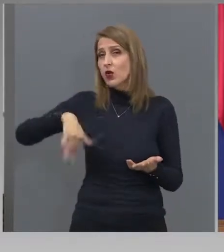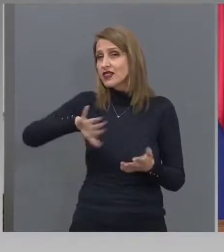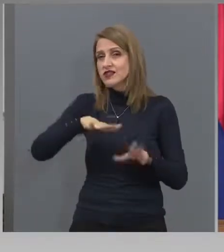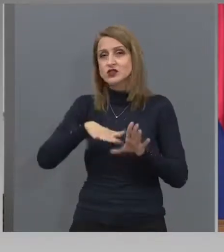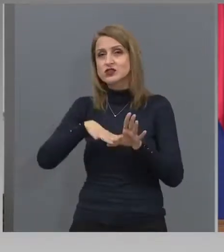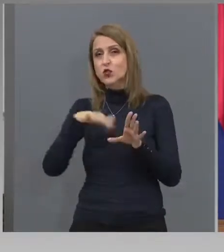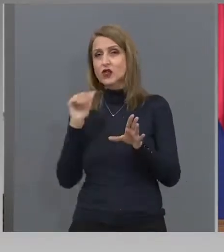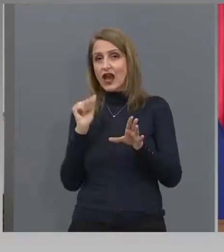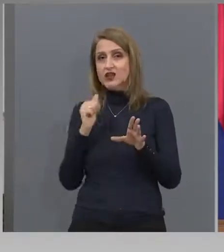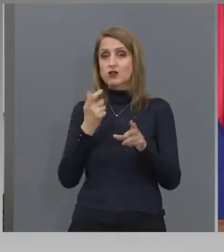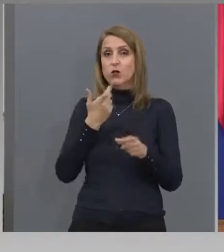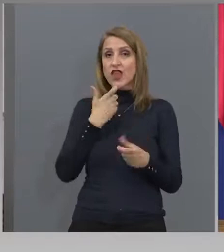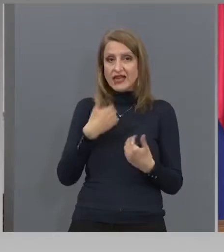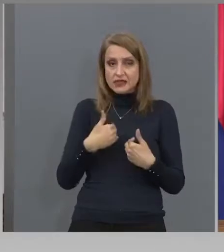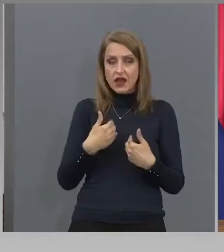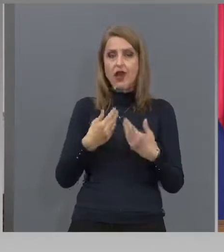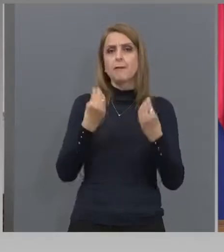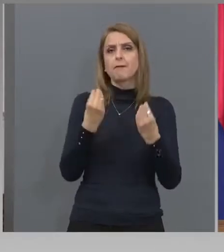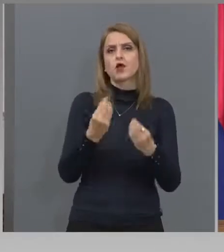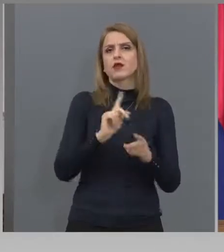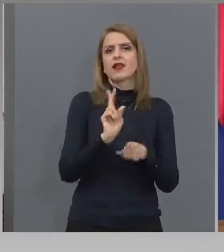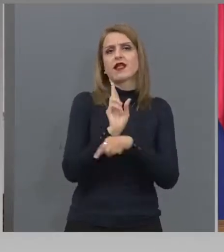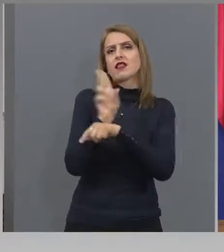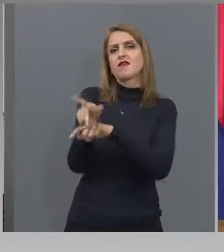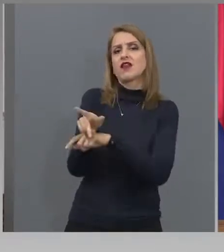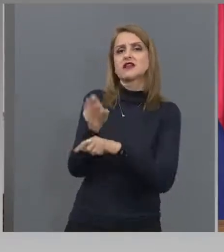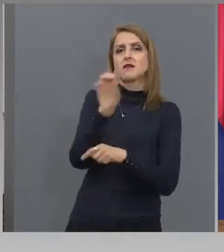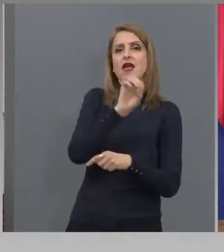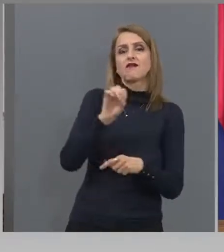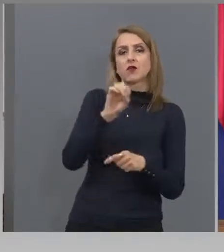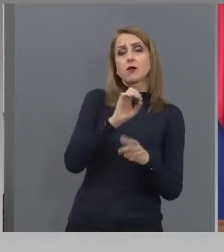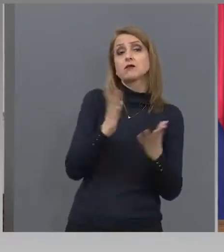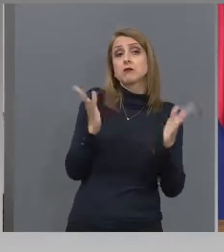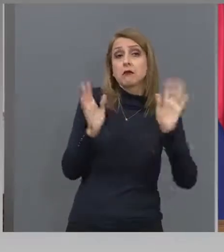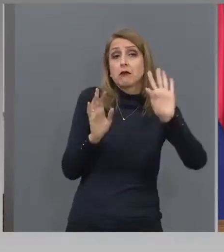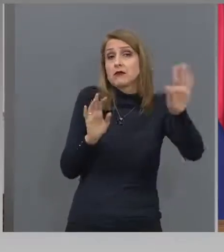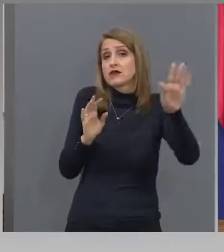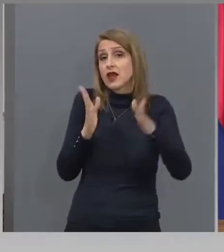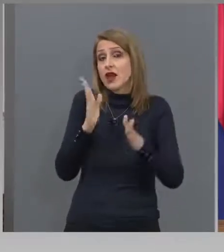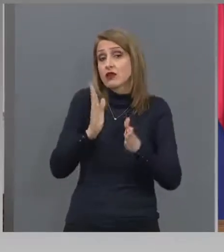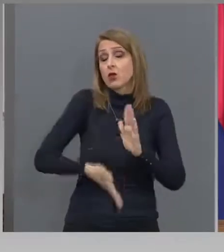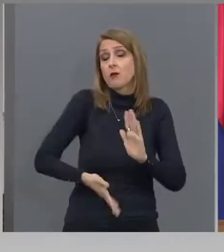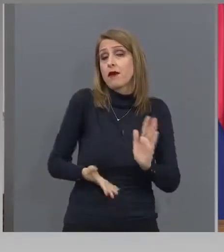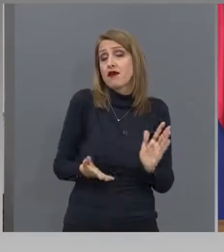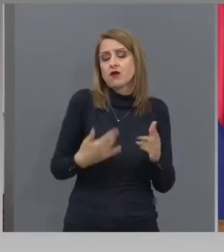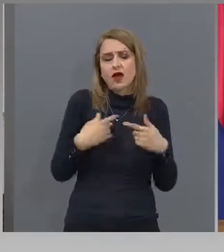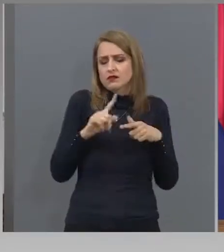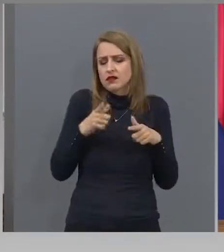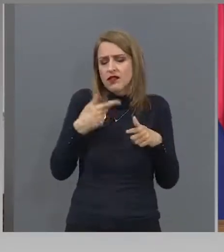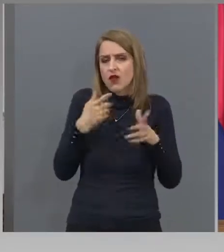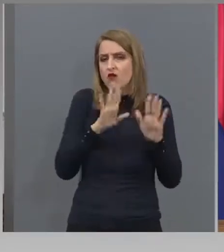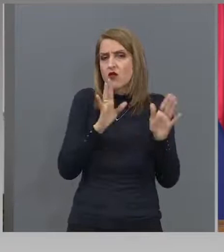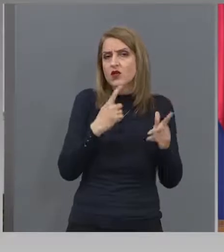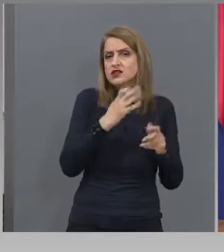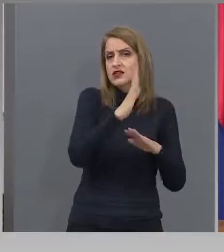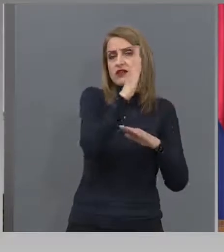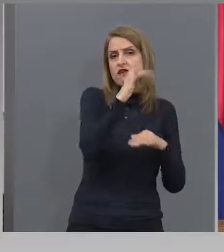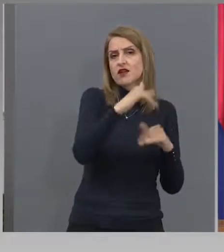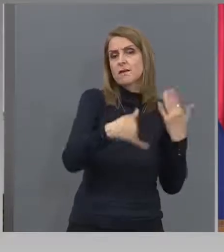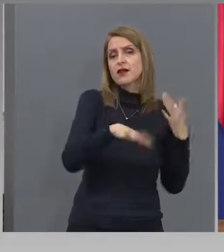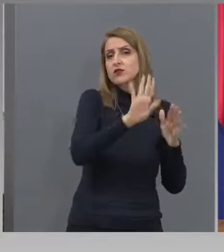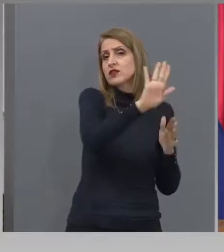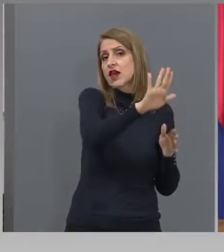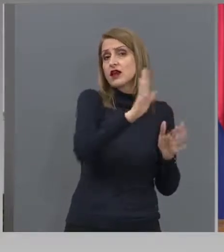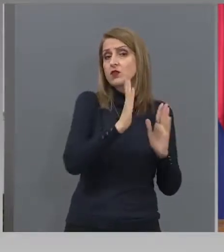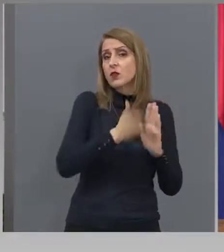от езика си, по-добре да не влизаме в Европейския съюз. Тяхно право. Тяхно право. Ние не ги коментираме. По време на наши